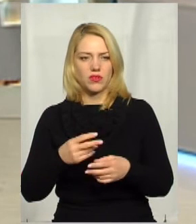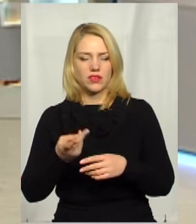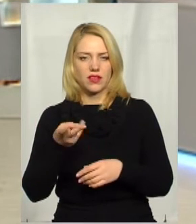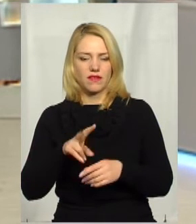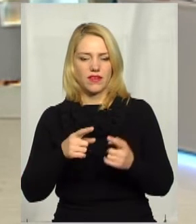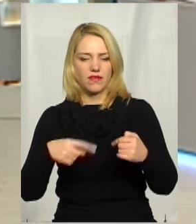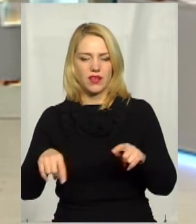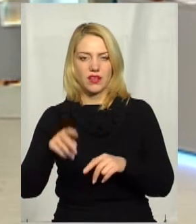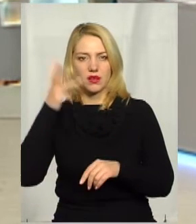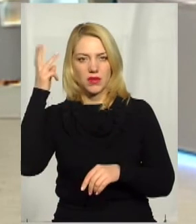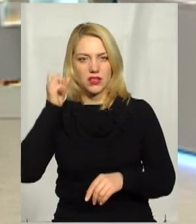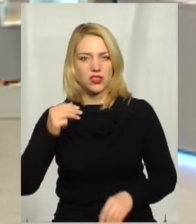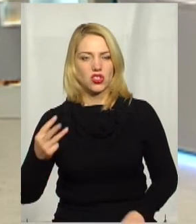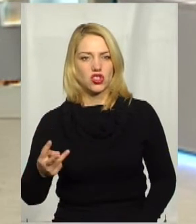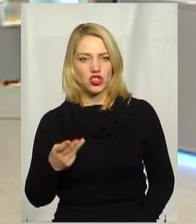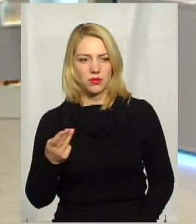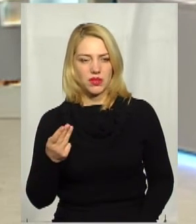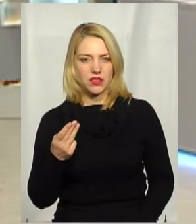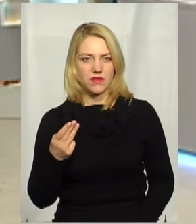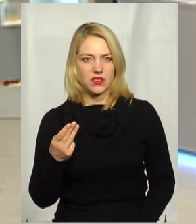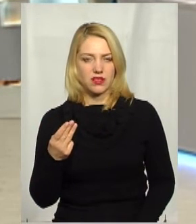філії – Хмельницька і Шепетівська.